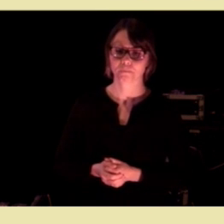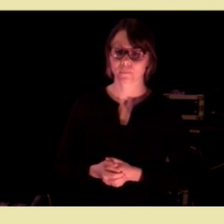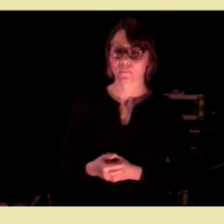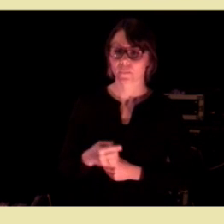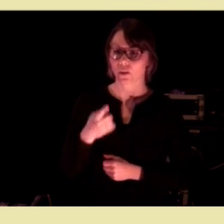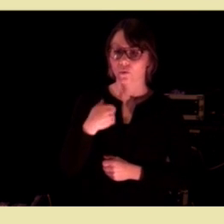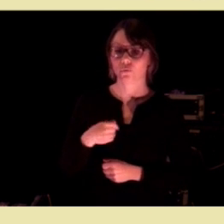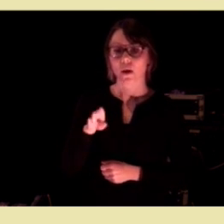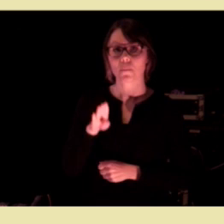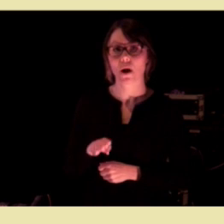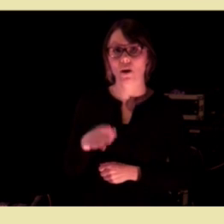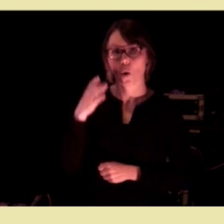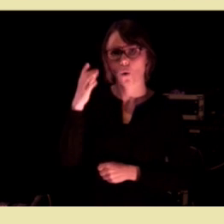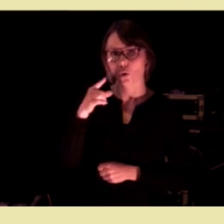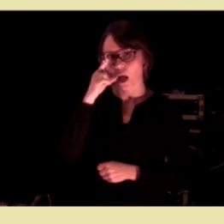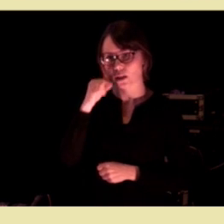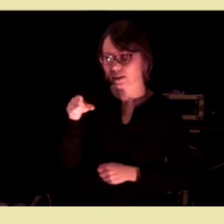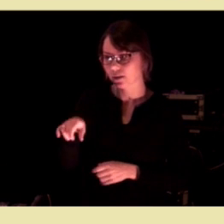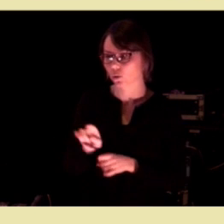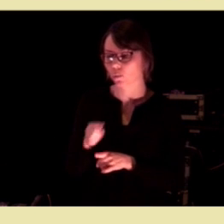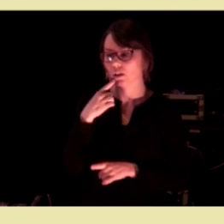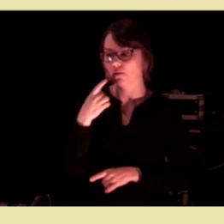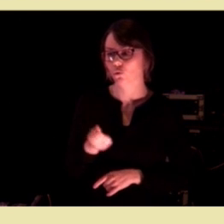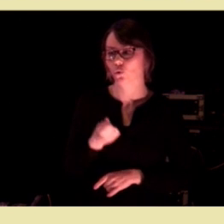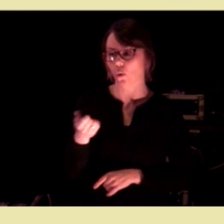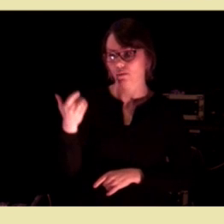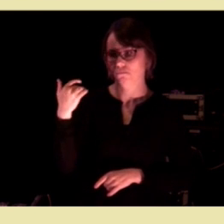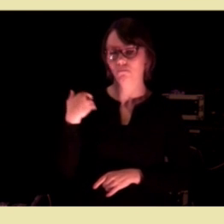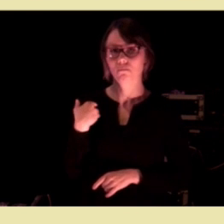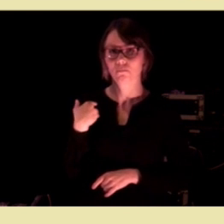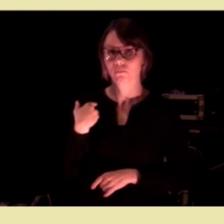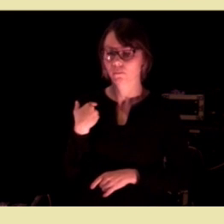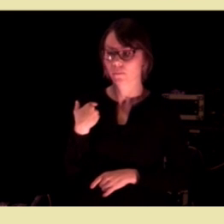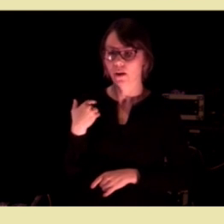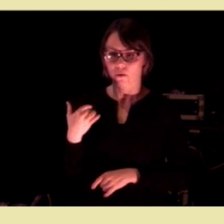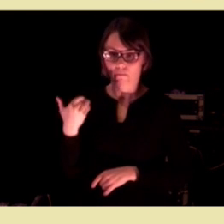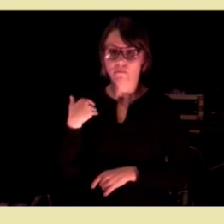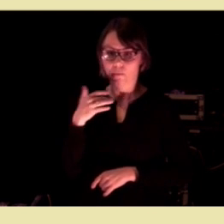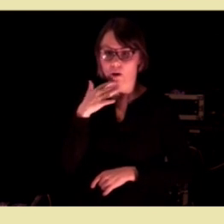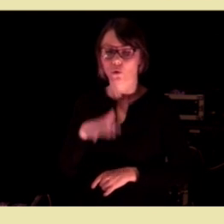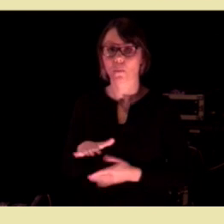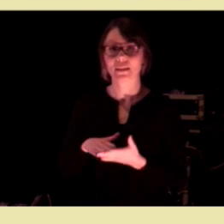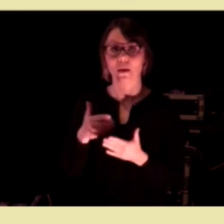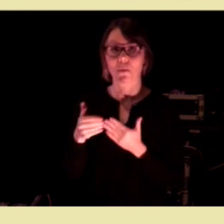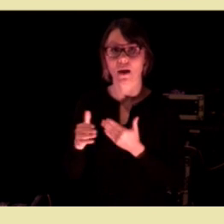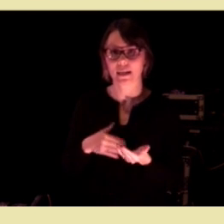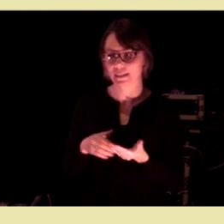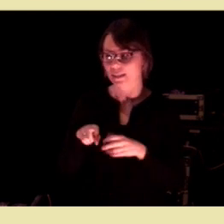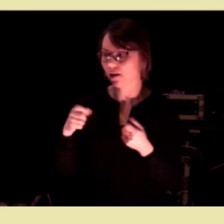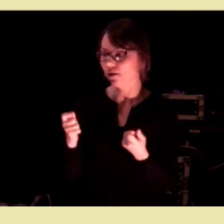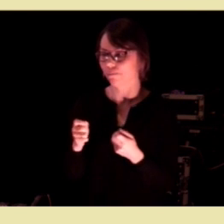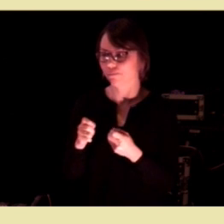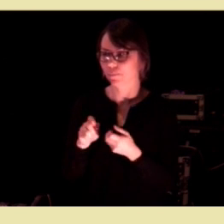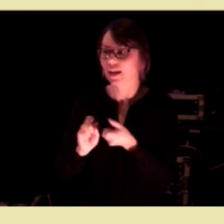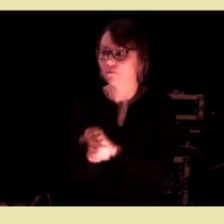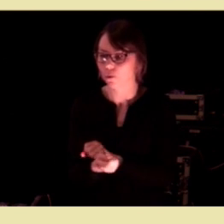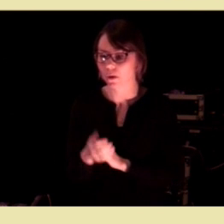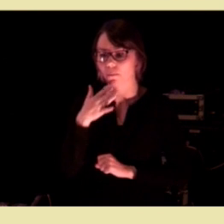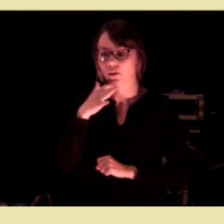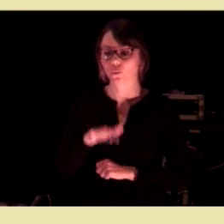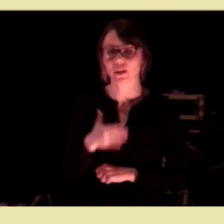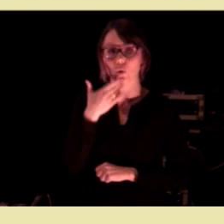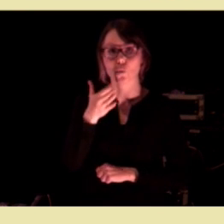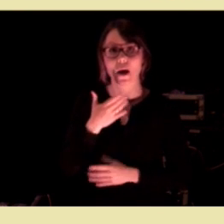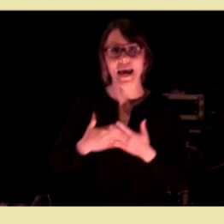Jeg tror det var Bjarne Åkon Hansen som for en del år siden, da man snakket om samhandlingsreformen, snakket om at den